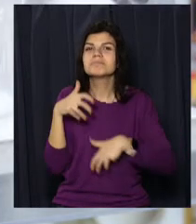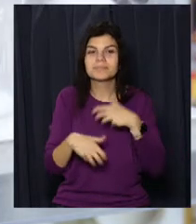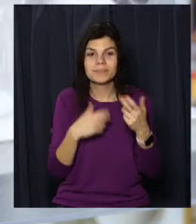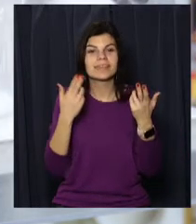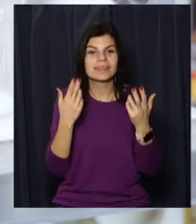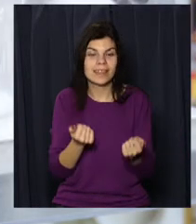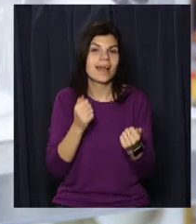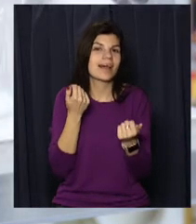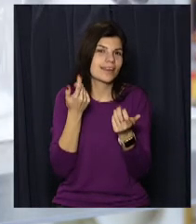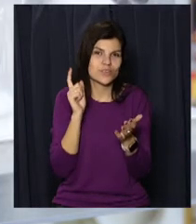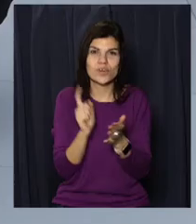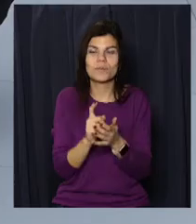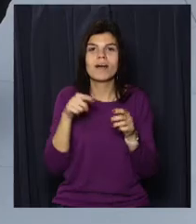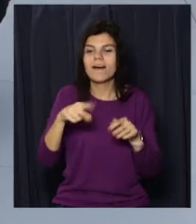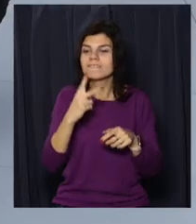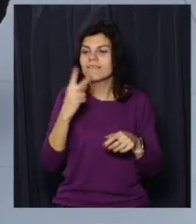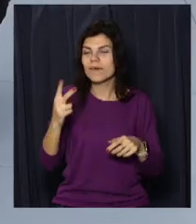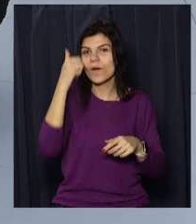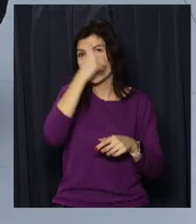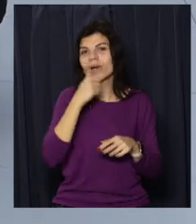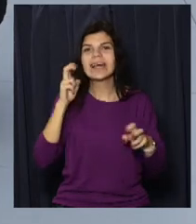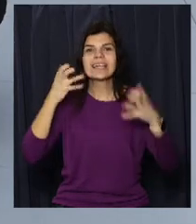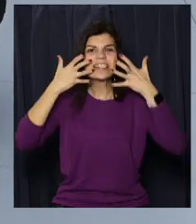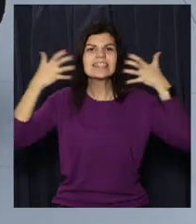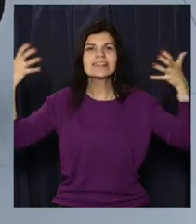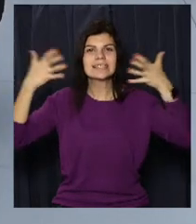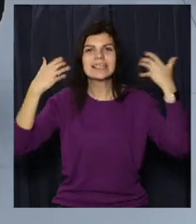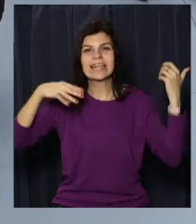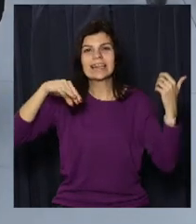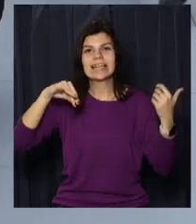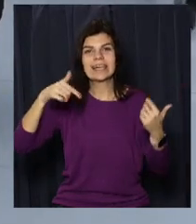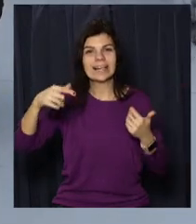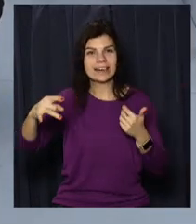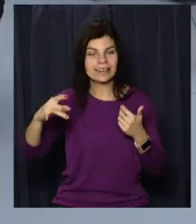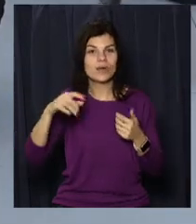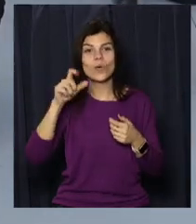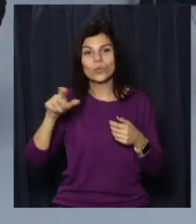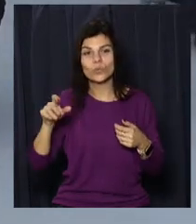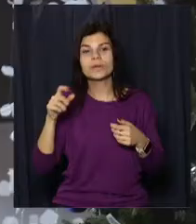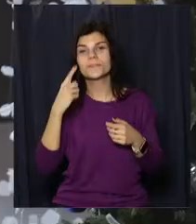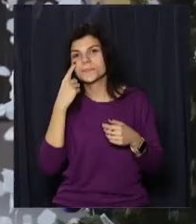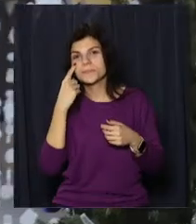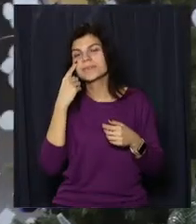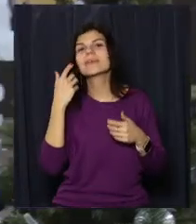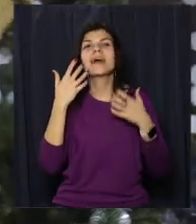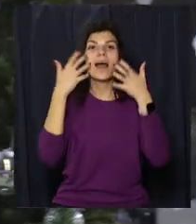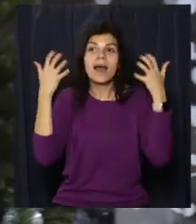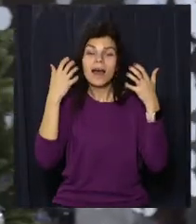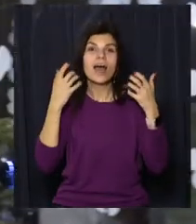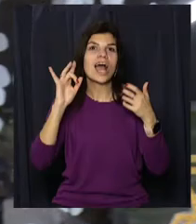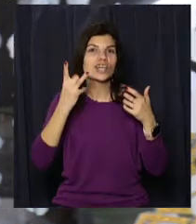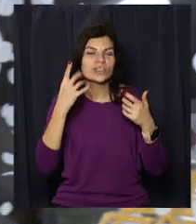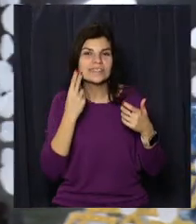символу 2022 року – тигра. Покупці обирають кольорову гаму відповідно до окраски хижака та кульки із